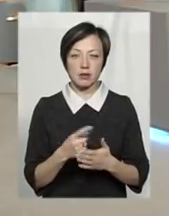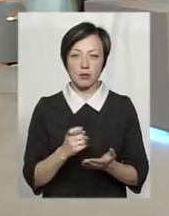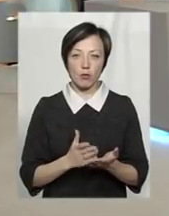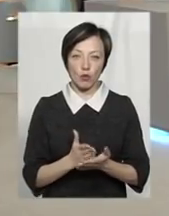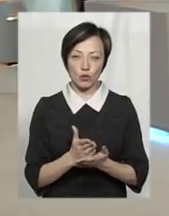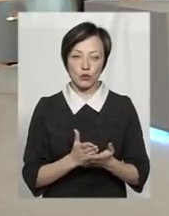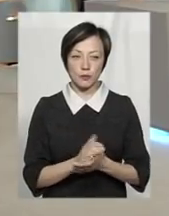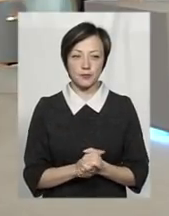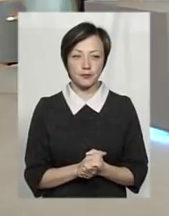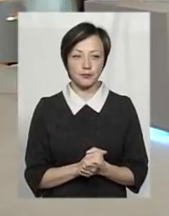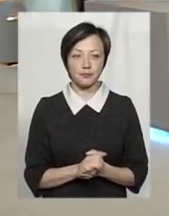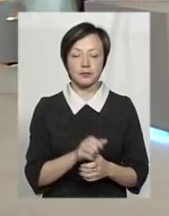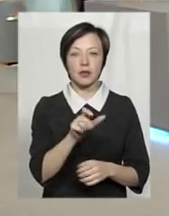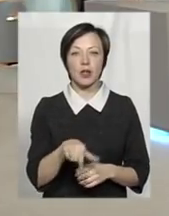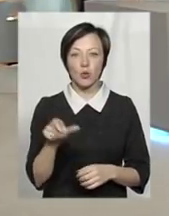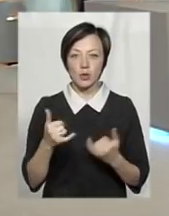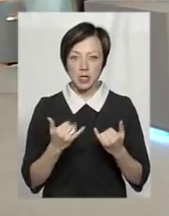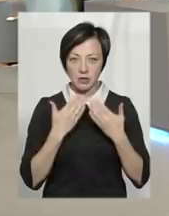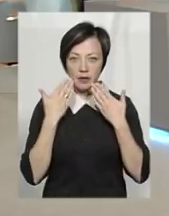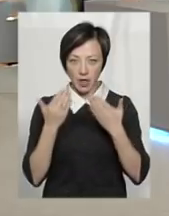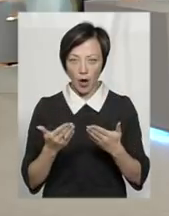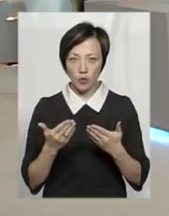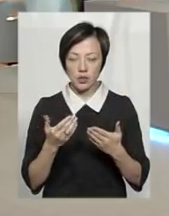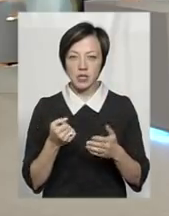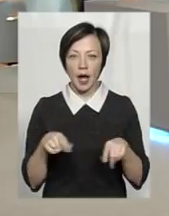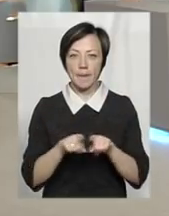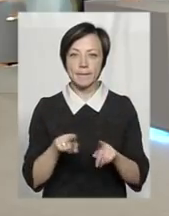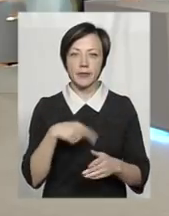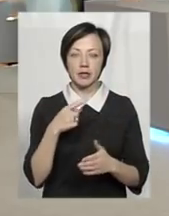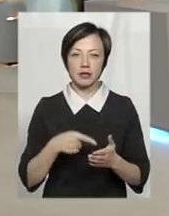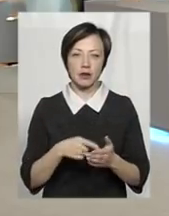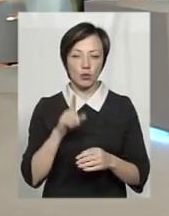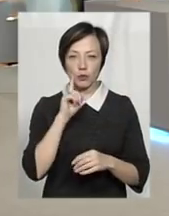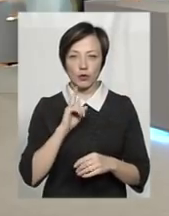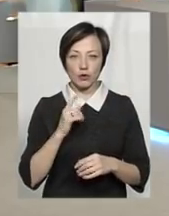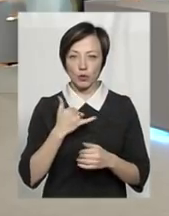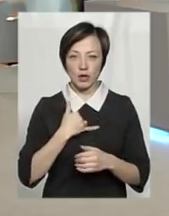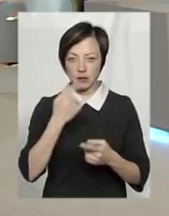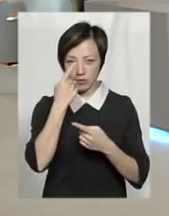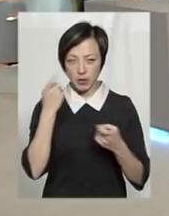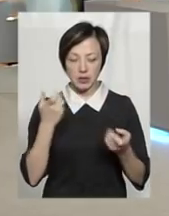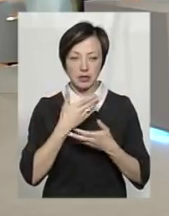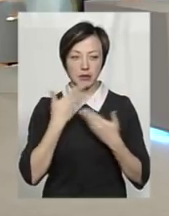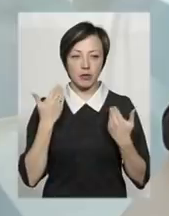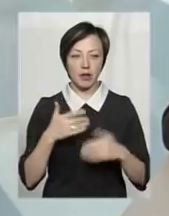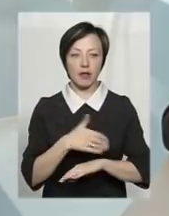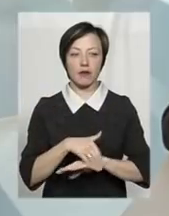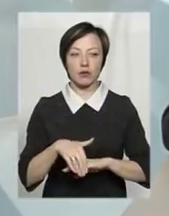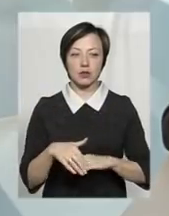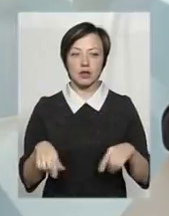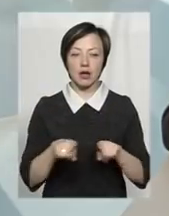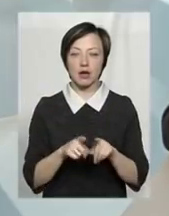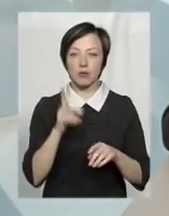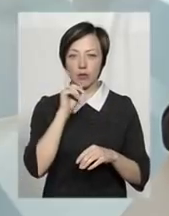послугу. Люди зараз звертаються? У нас такої інформації поки що немає. Справді на вулиці така